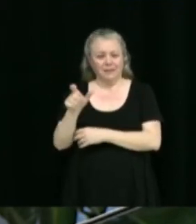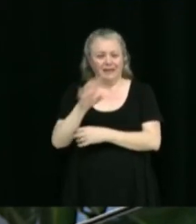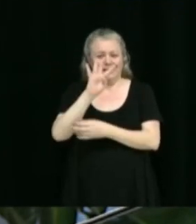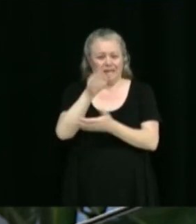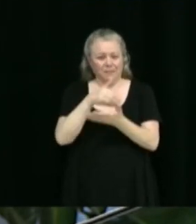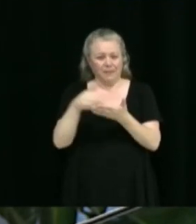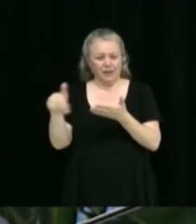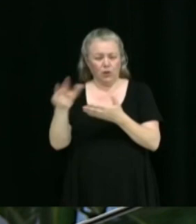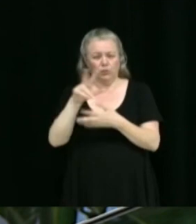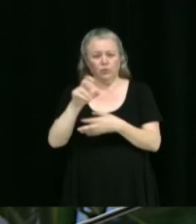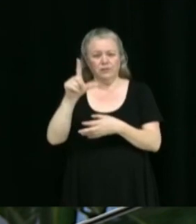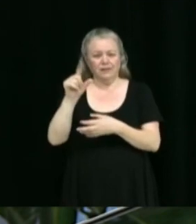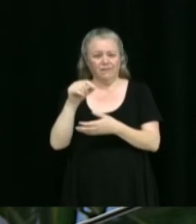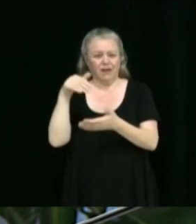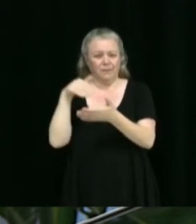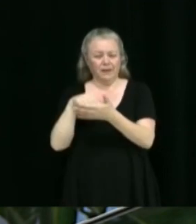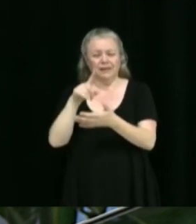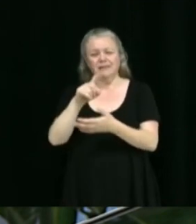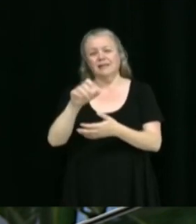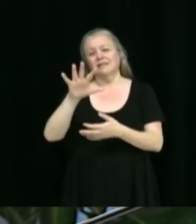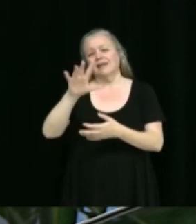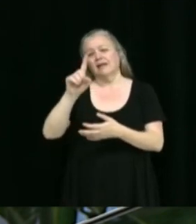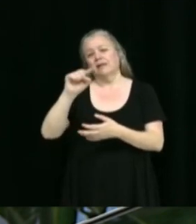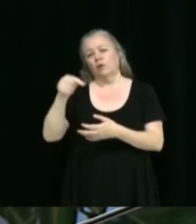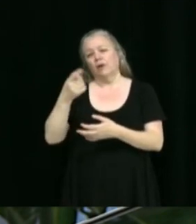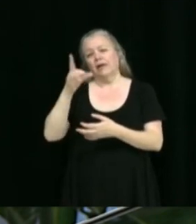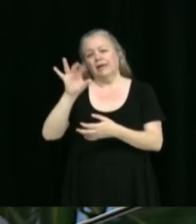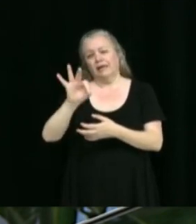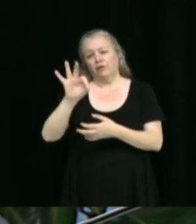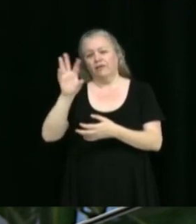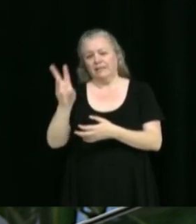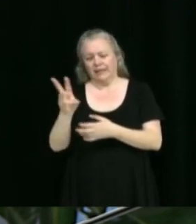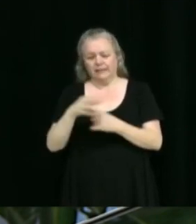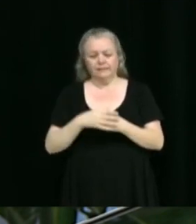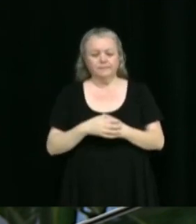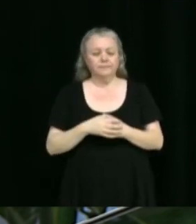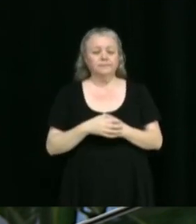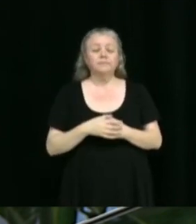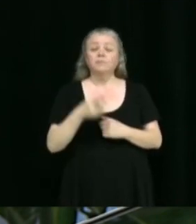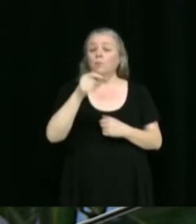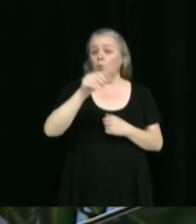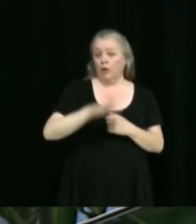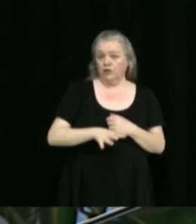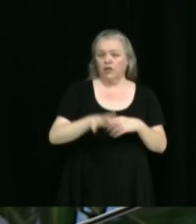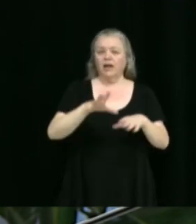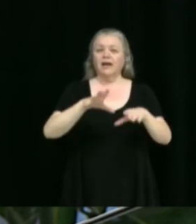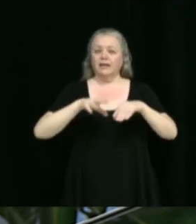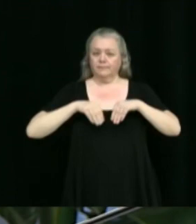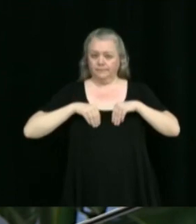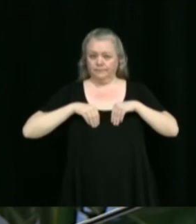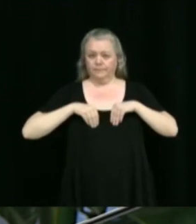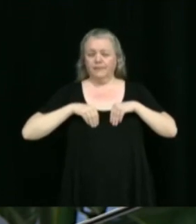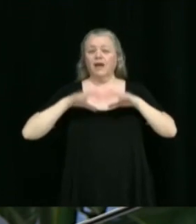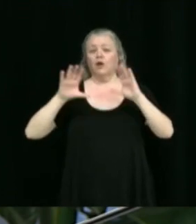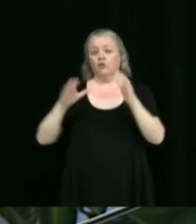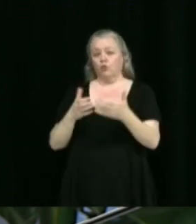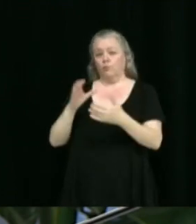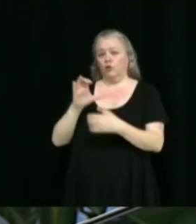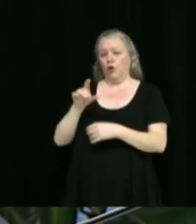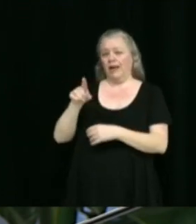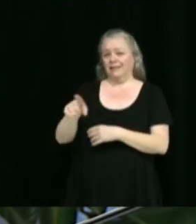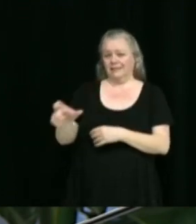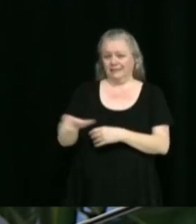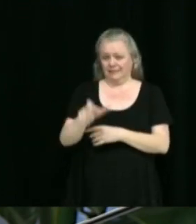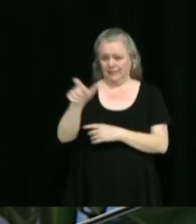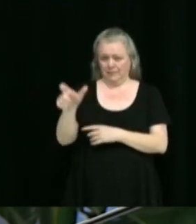320 151,96 $. Il y a lieu d'accepter la plus basse soumission conforme, soit celle de Groupe Colas Québec,